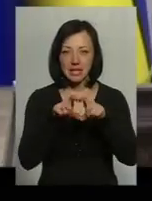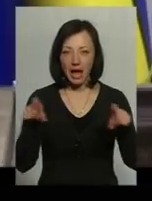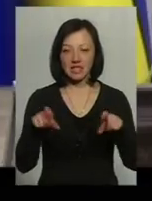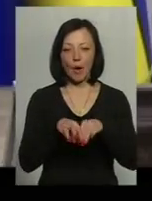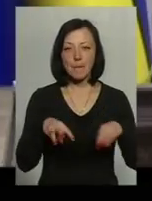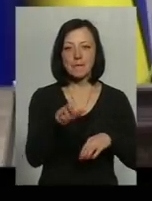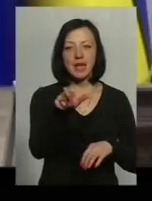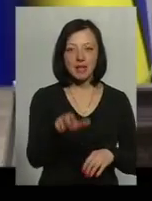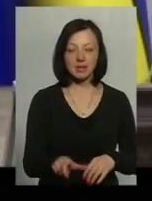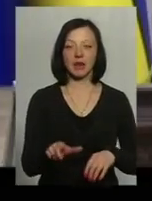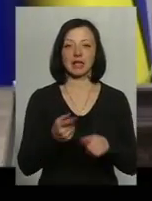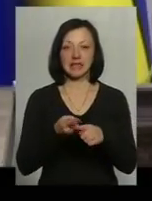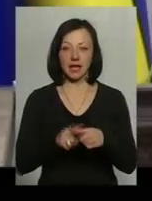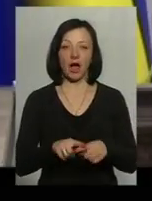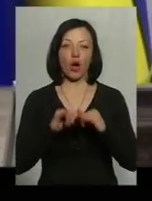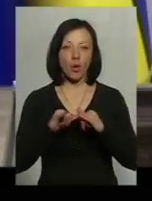розвиток економіки